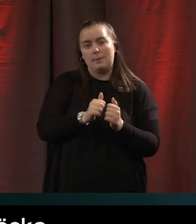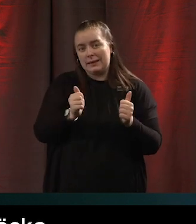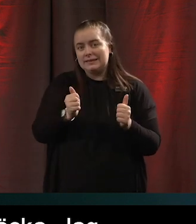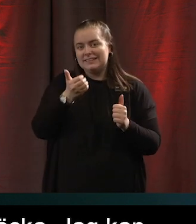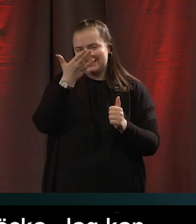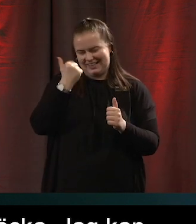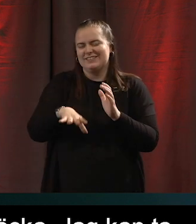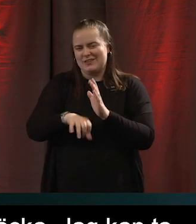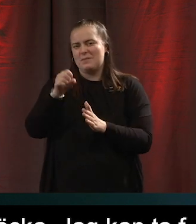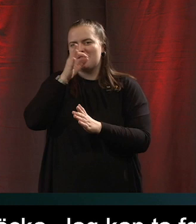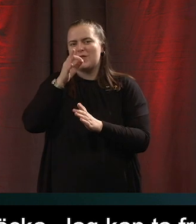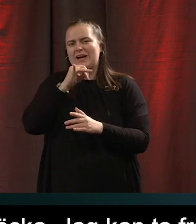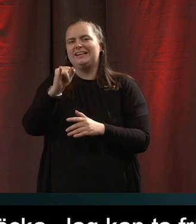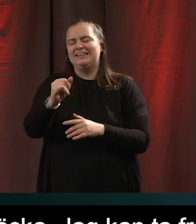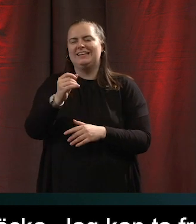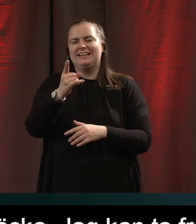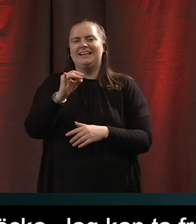på LinkedIn som sagt om någon hittar mig där